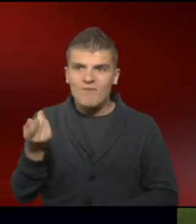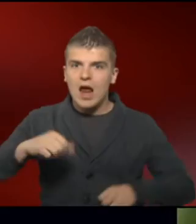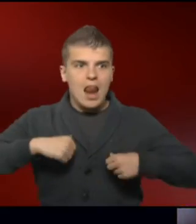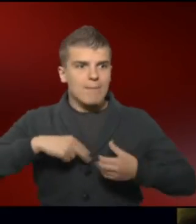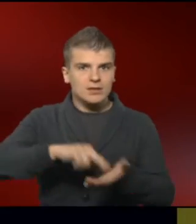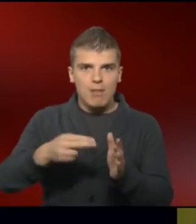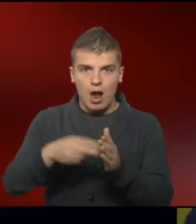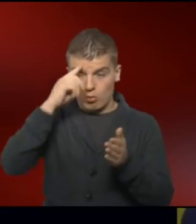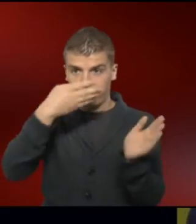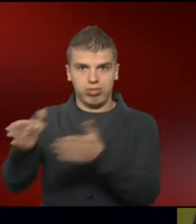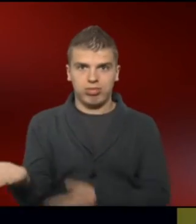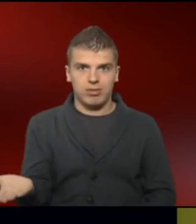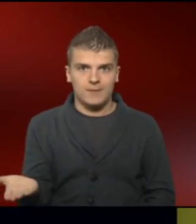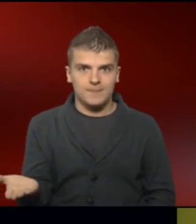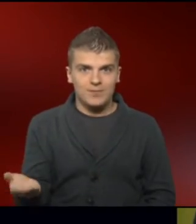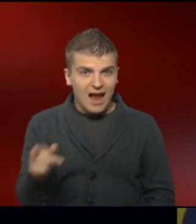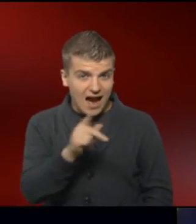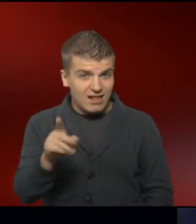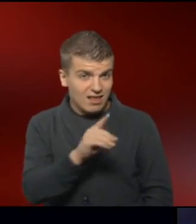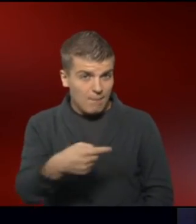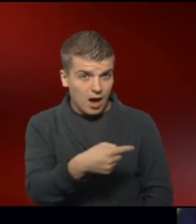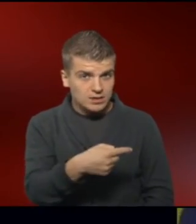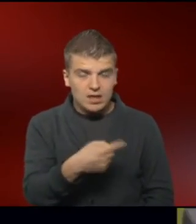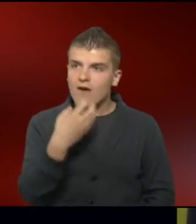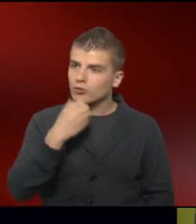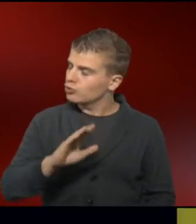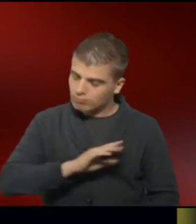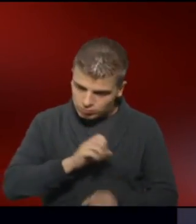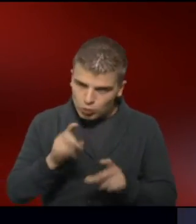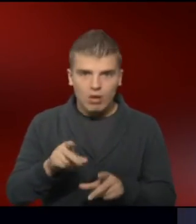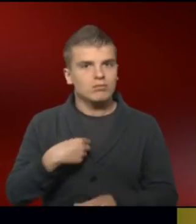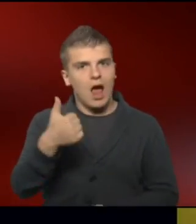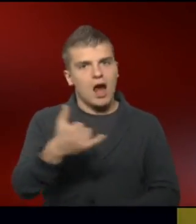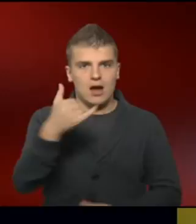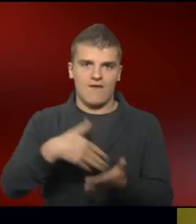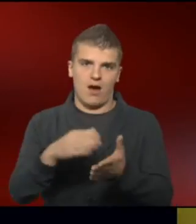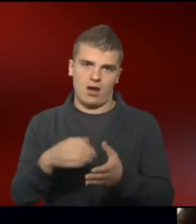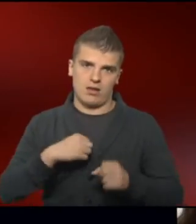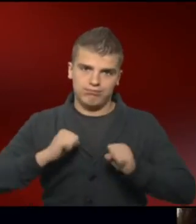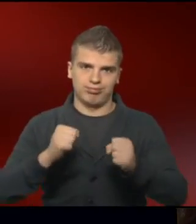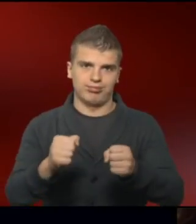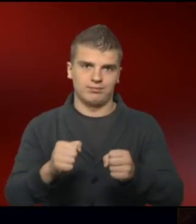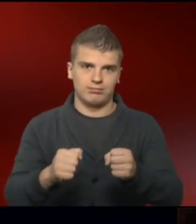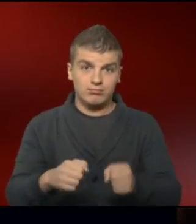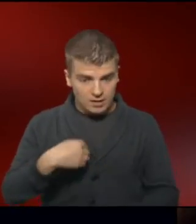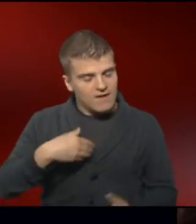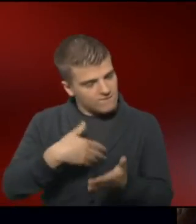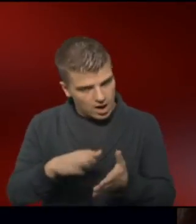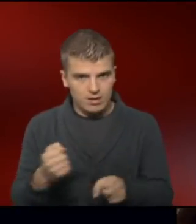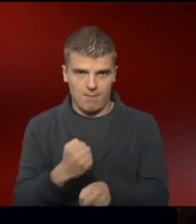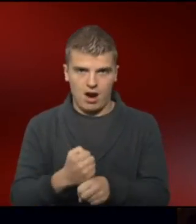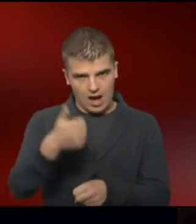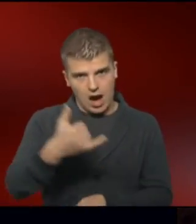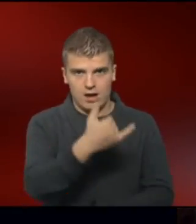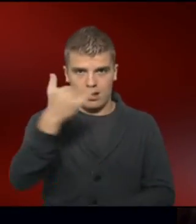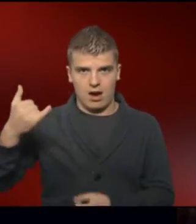durcheinander. Katja de Braganza entschließt sich, ein Jahr weiterzumachen. Wir machen weiter. Wir machen ein Jahr lang